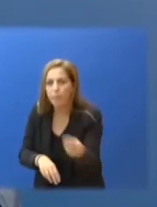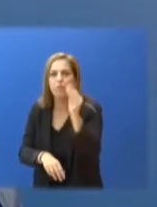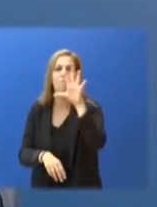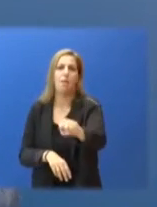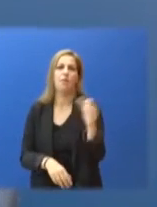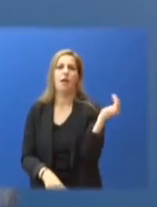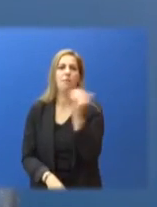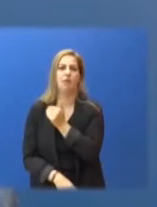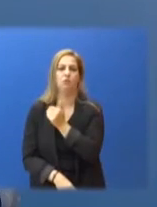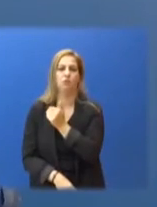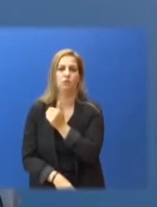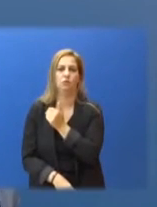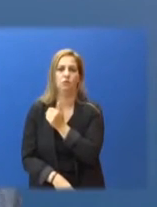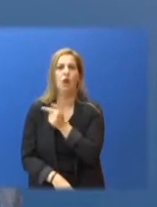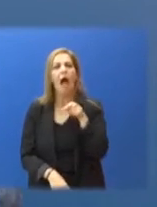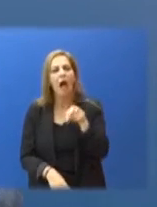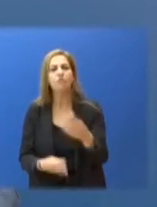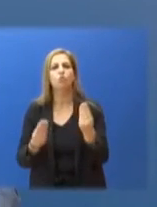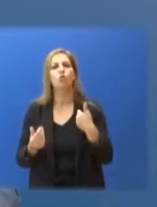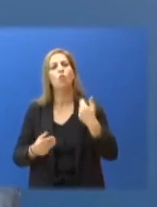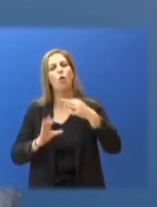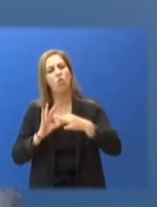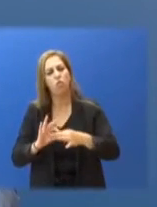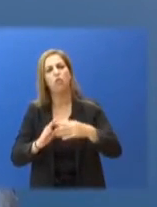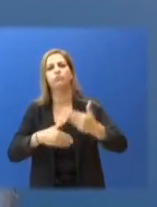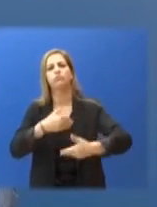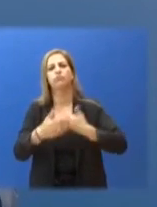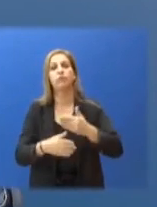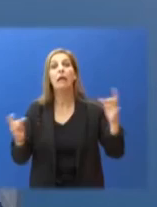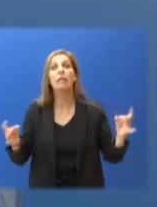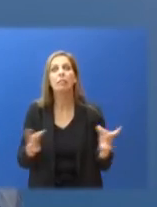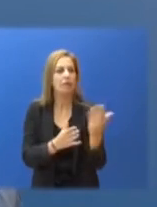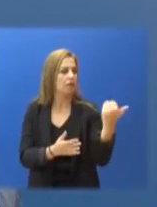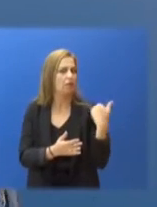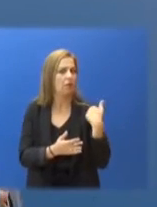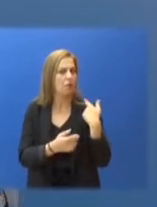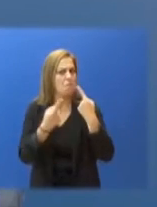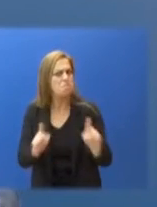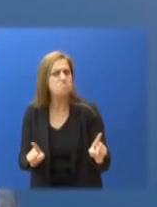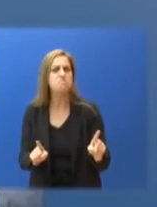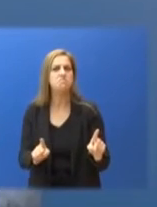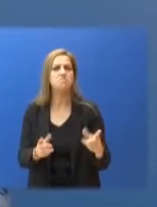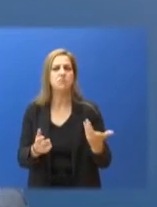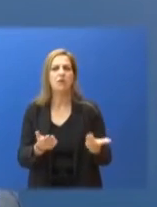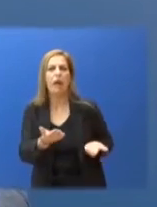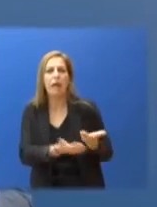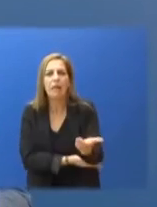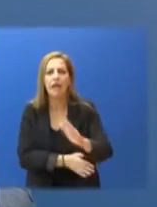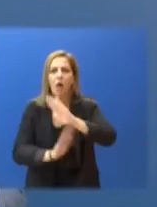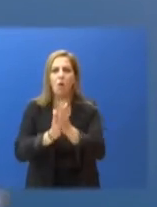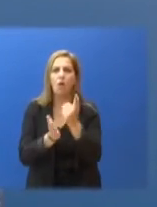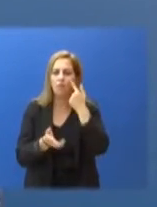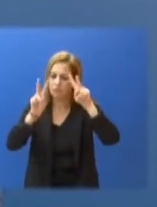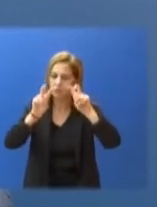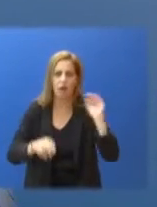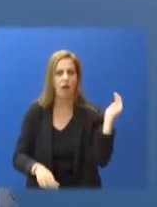Γιάννης Οικονόμου, ξεκινώντας την ενημέρωση των πολιτικών συντακτών. 19 μήνες μετά την έναρξη της πανδημίας και